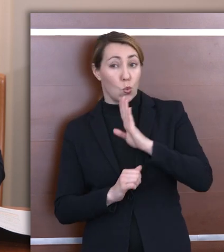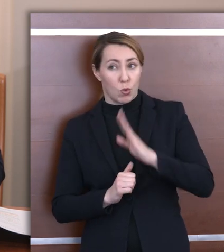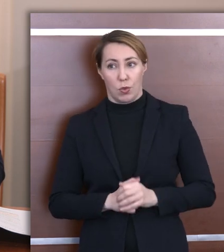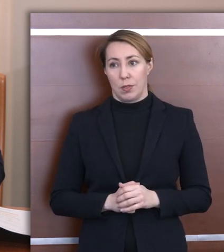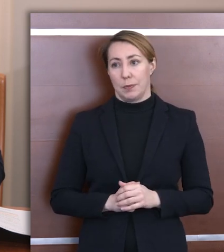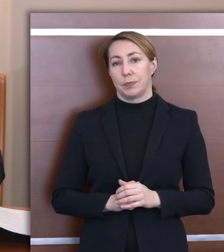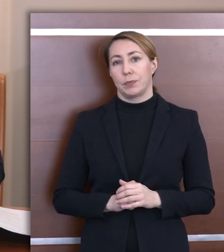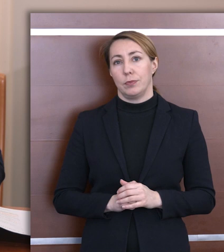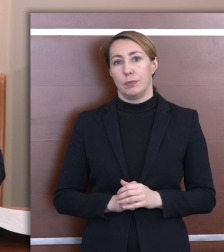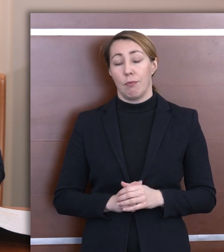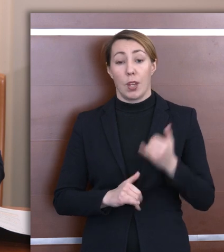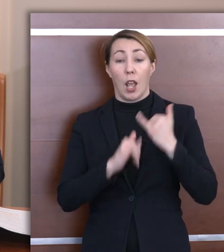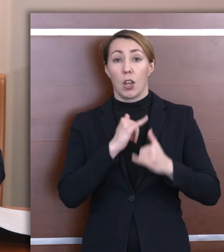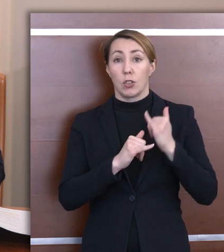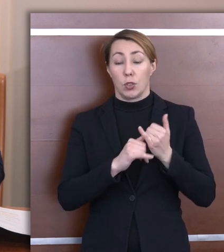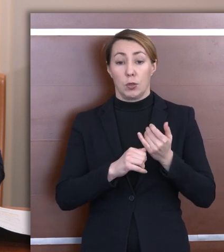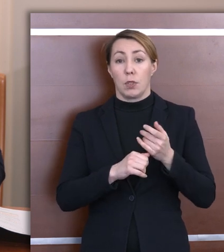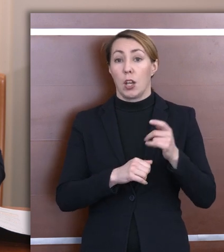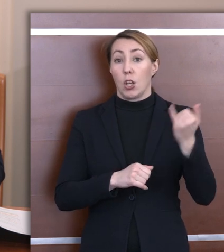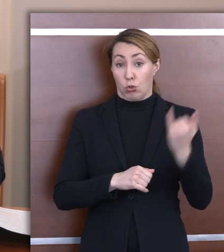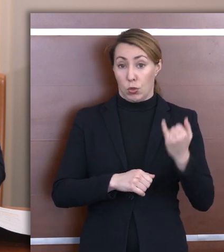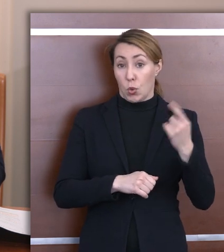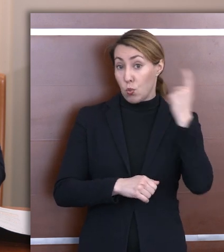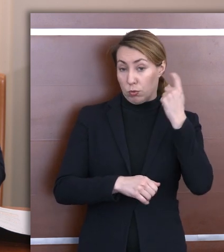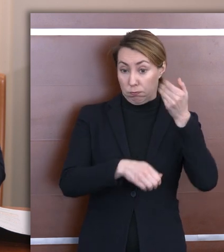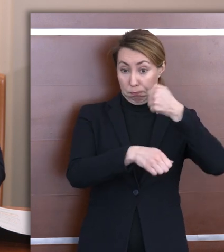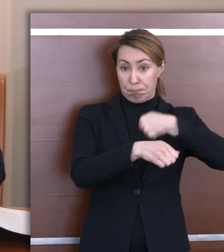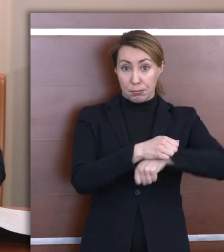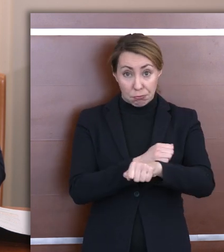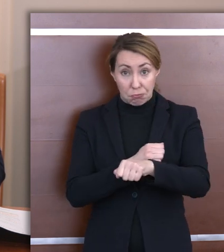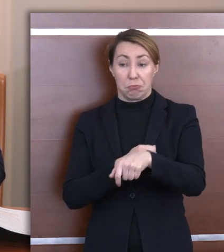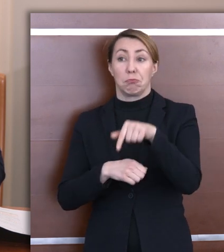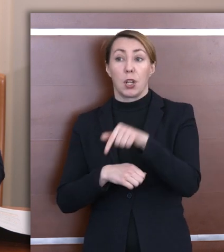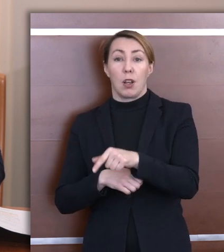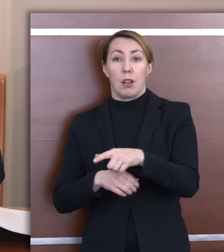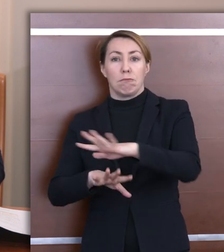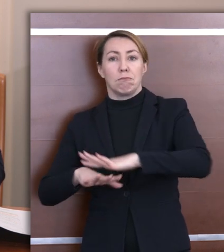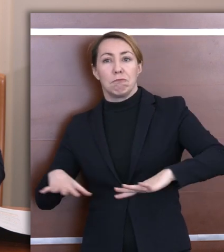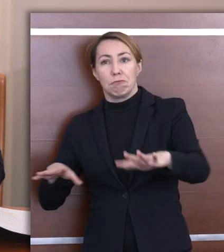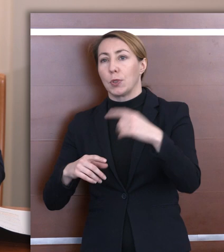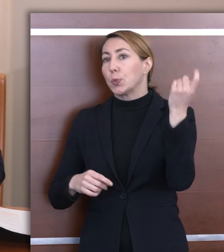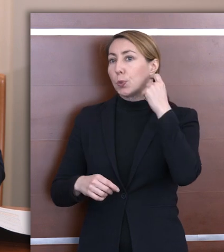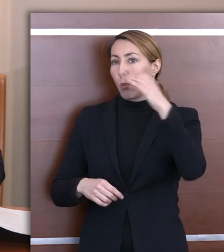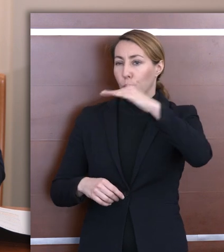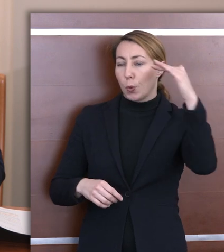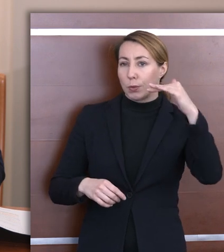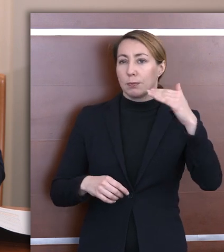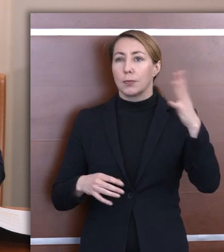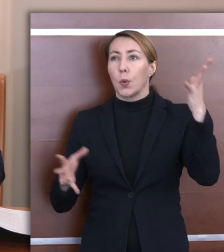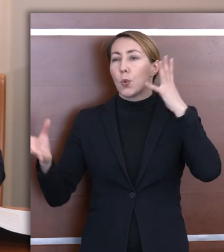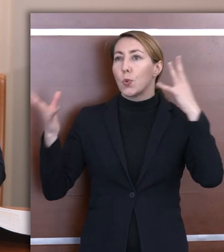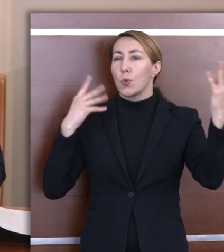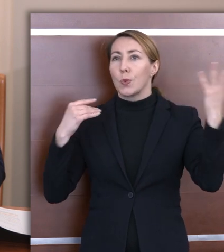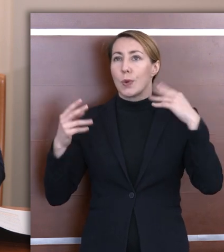Kiedy rodzi się słyszące dziecko i funkcjonuje w otoczeniu słyszących dorosłych, ono nabywa język